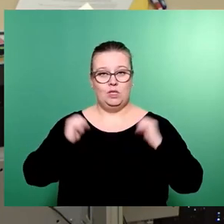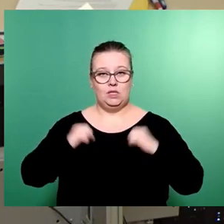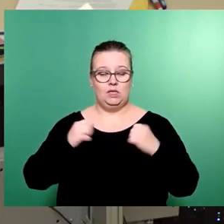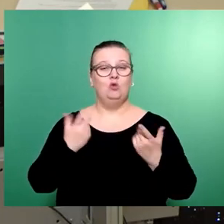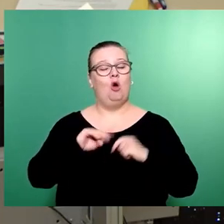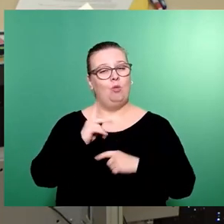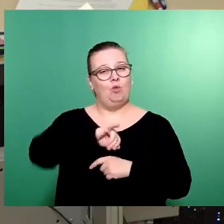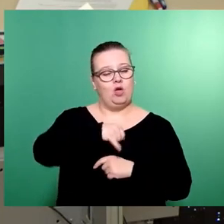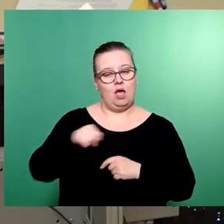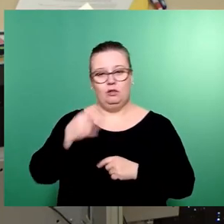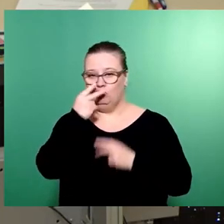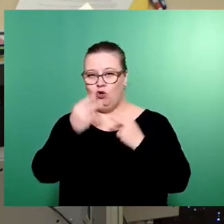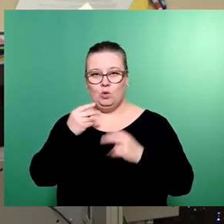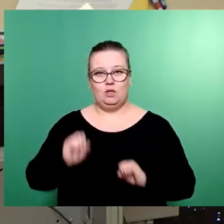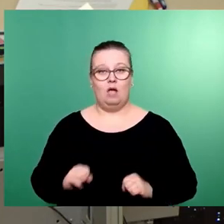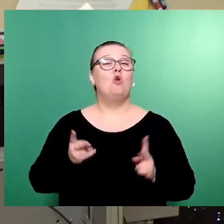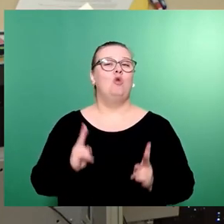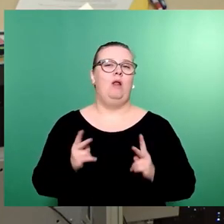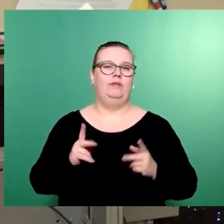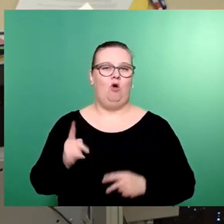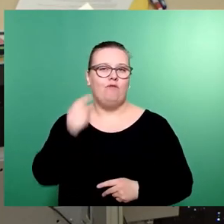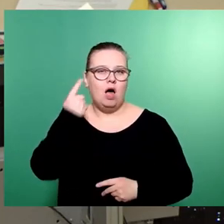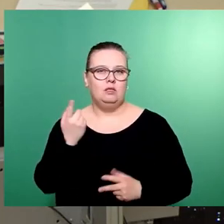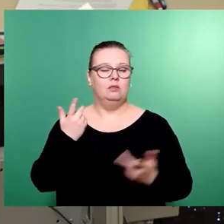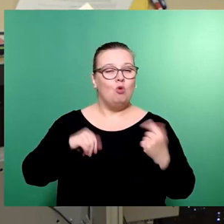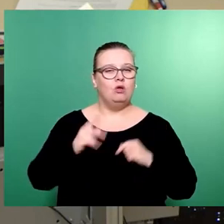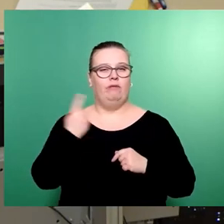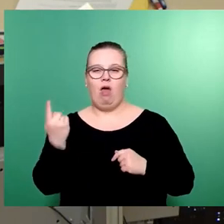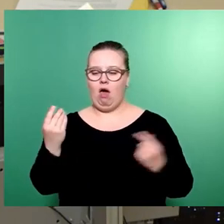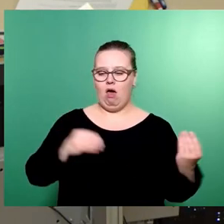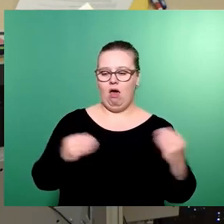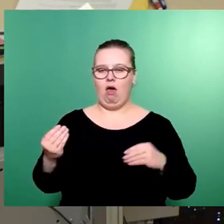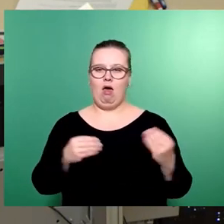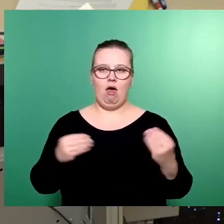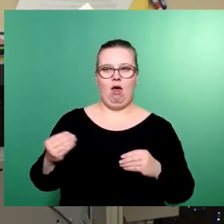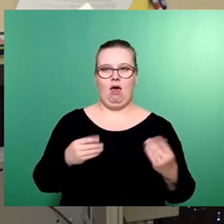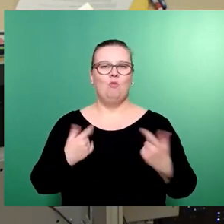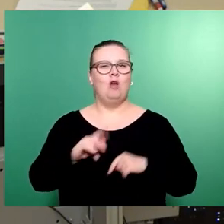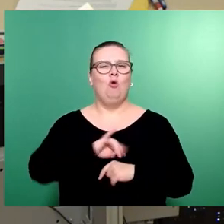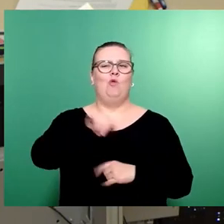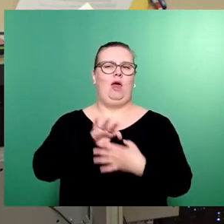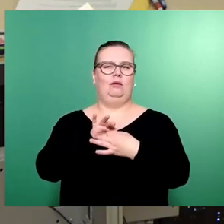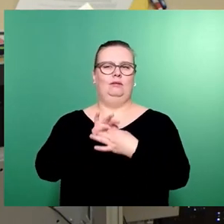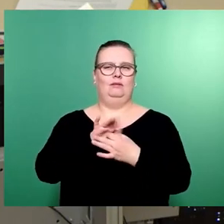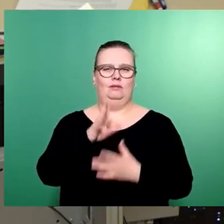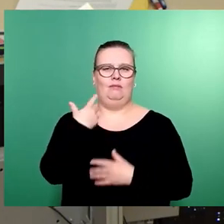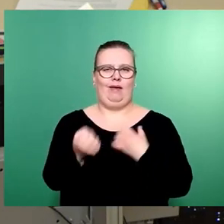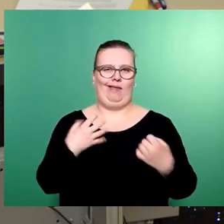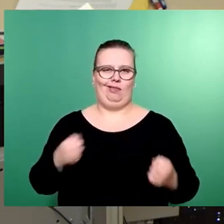Projekten selber, eigentlich könnte man sagen, wer hat was hineinverhandelt. Das ist sicherlich an den Projekten zu erkennen.